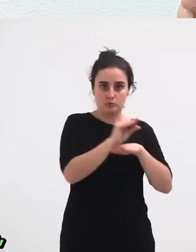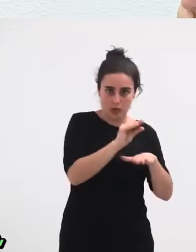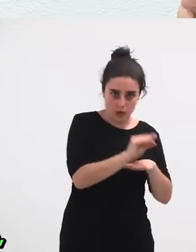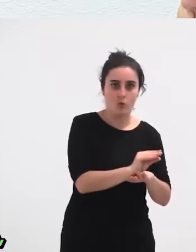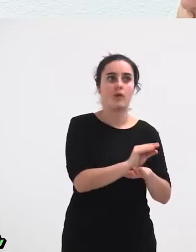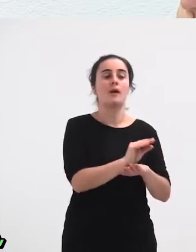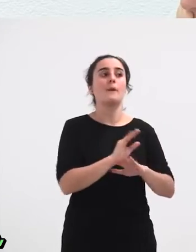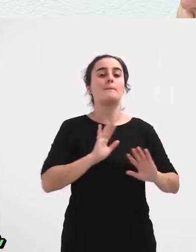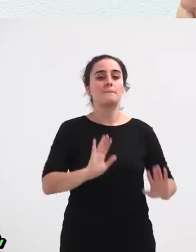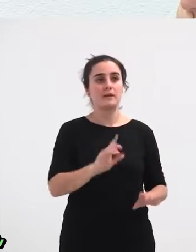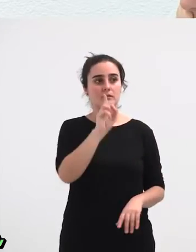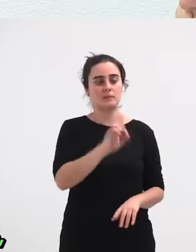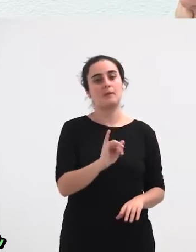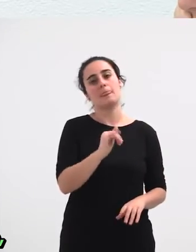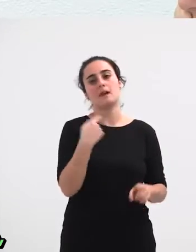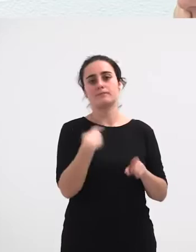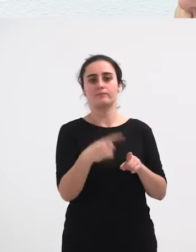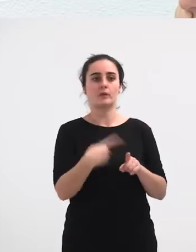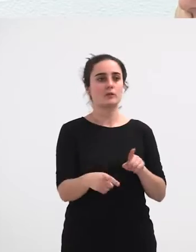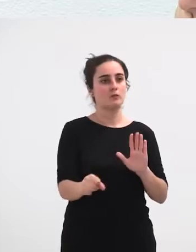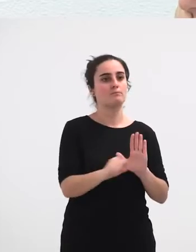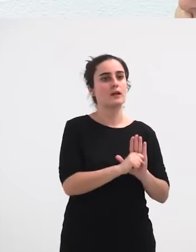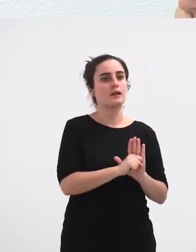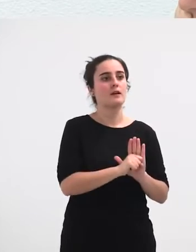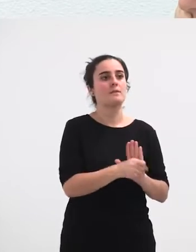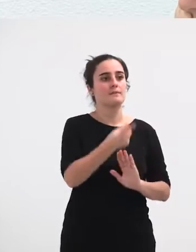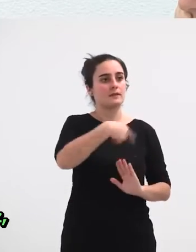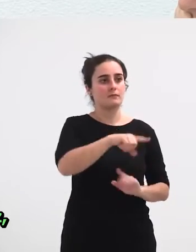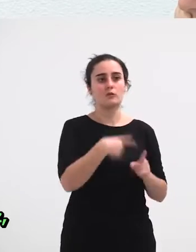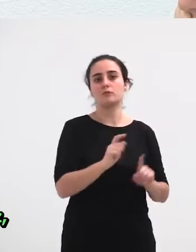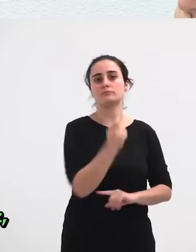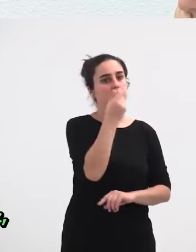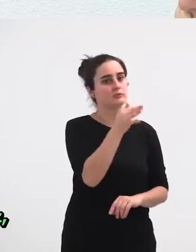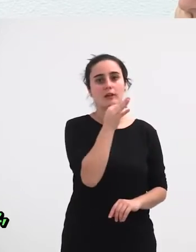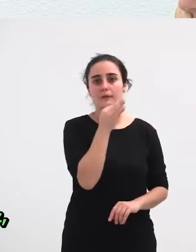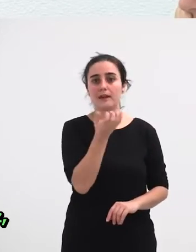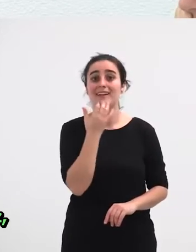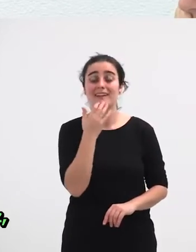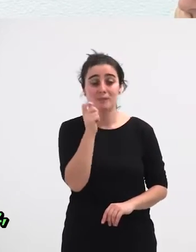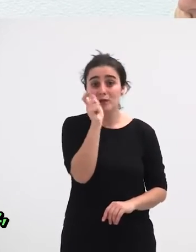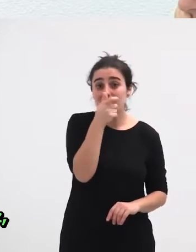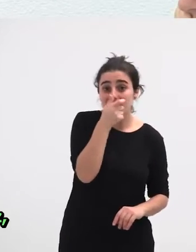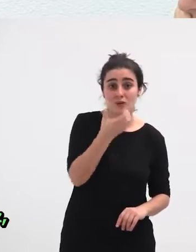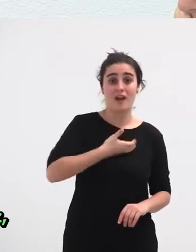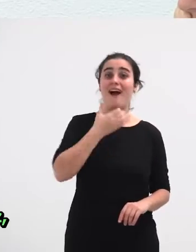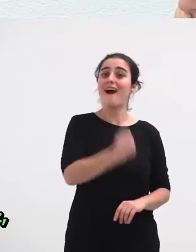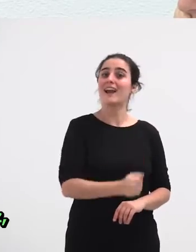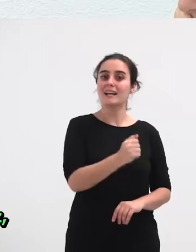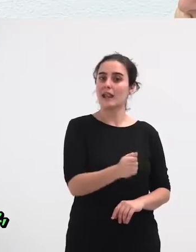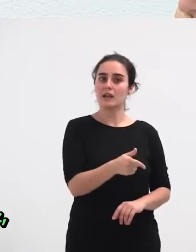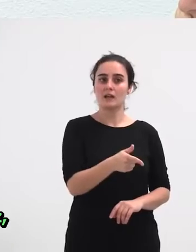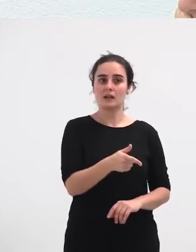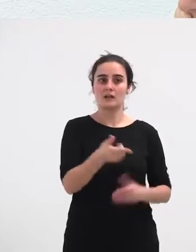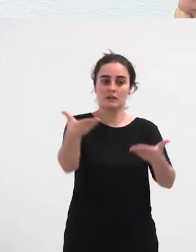Baina Gero Adidez Ba Osokainu Simboliko Eta Horaindik Ere Ez Zituzten Hortu Irungo Alkateak Ez Zituz Egin Horaindikaen Ere